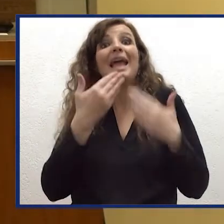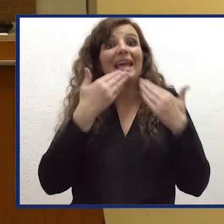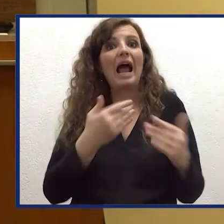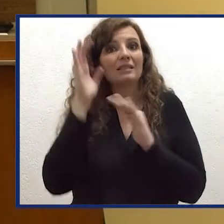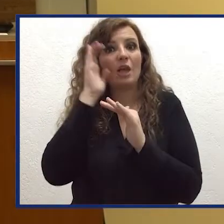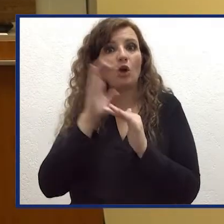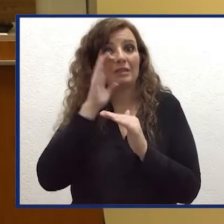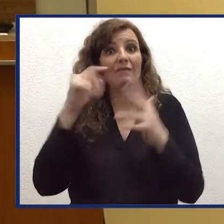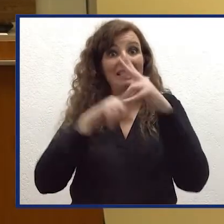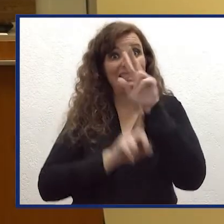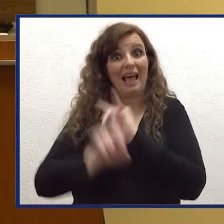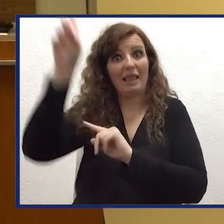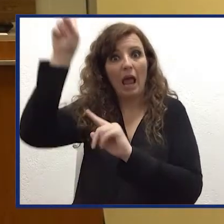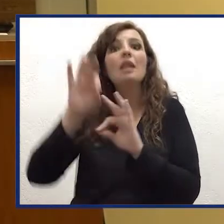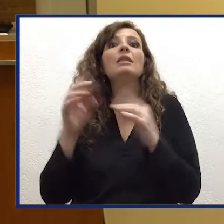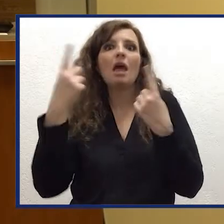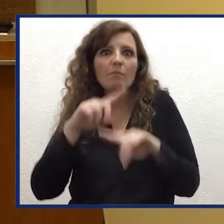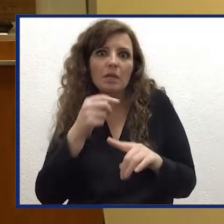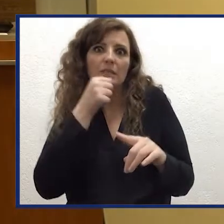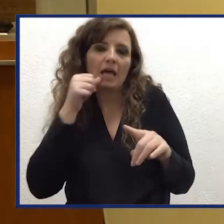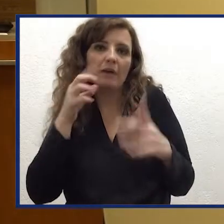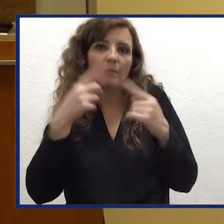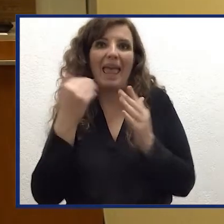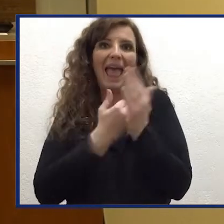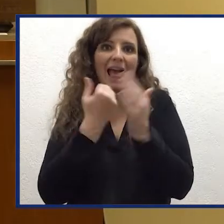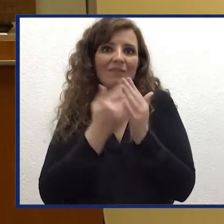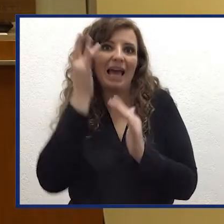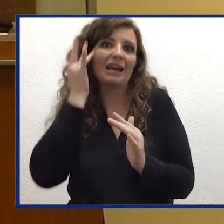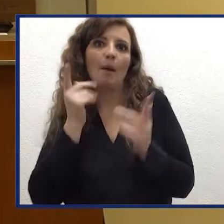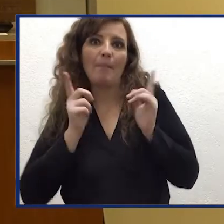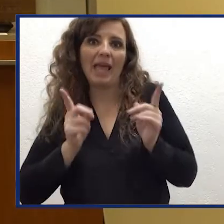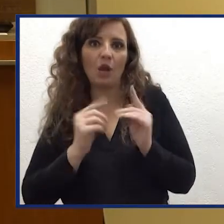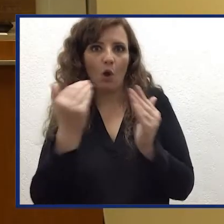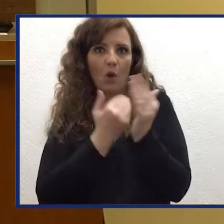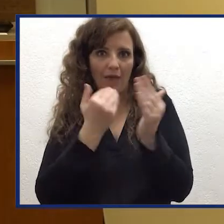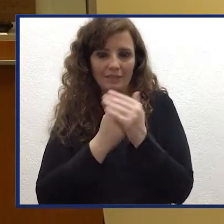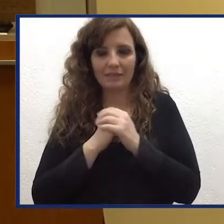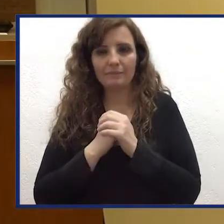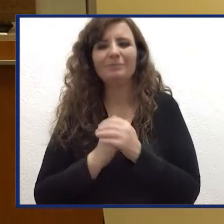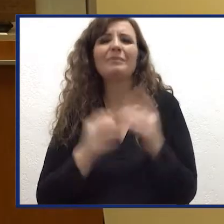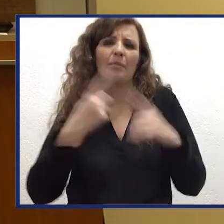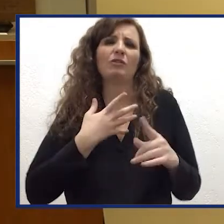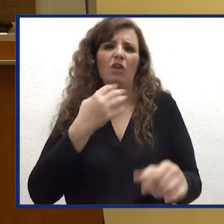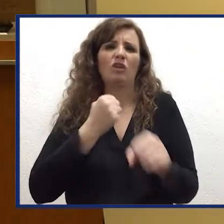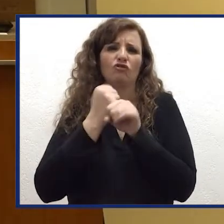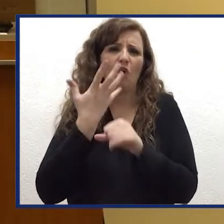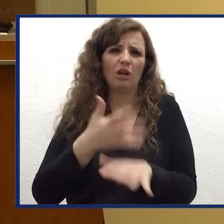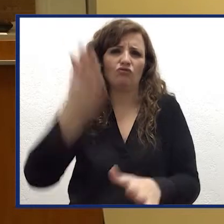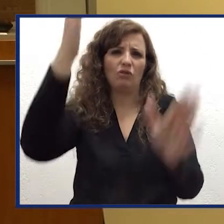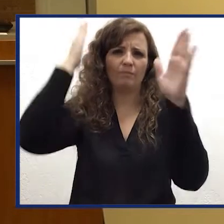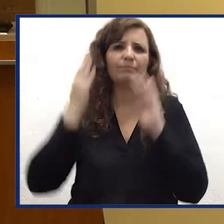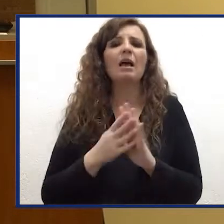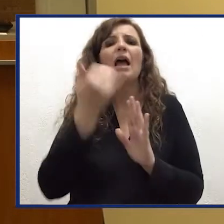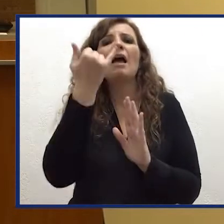satellitare può contribuire in maniera sostanziale alla mitigazione del rischio. Tutto ciò deriva anche da una lunga storia. Già